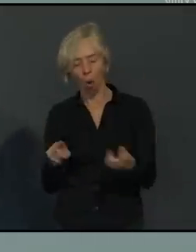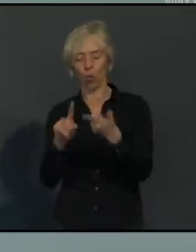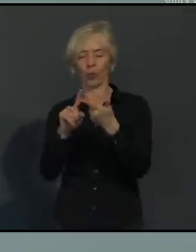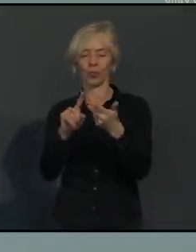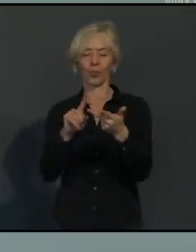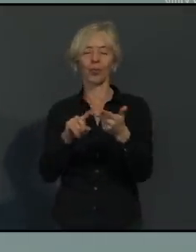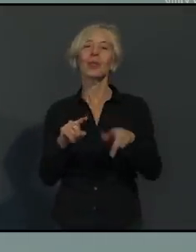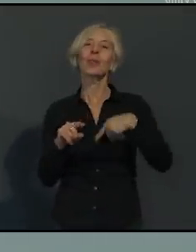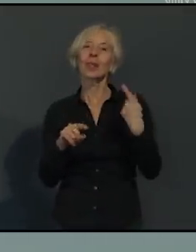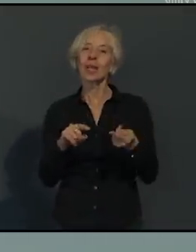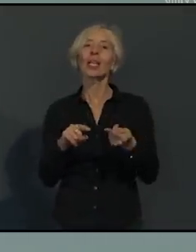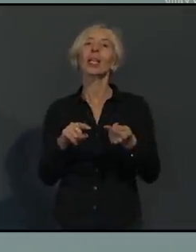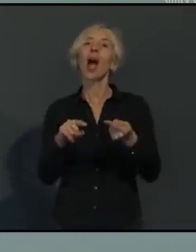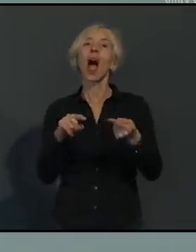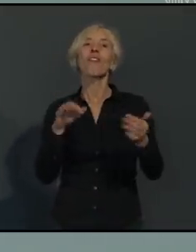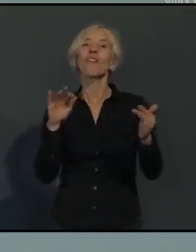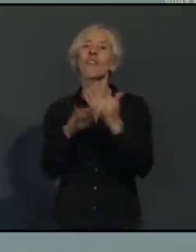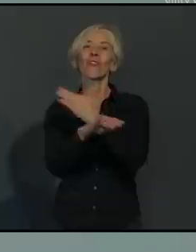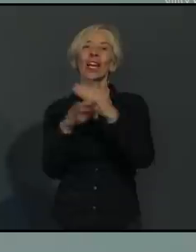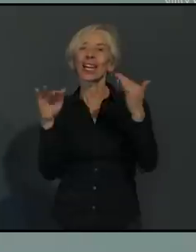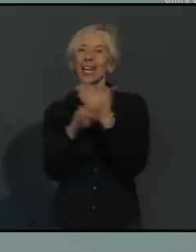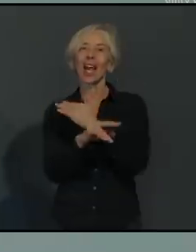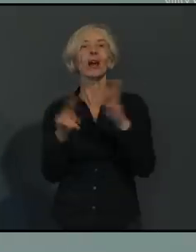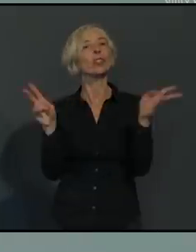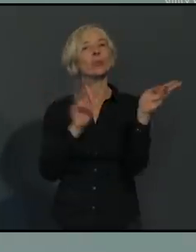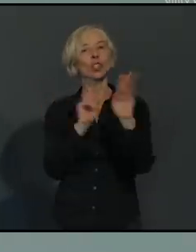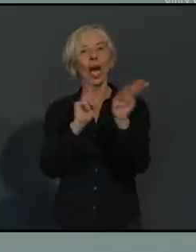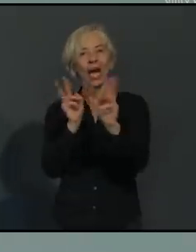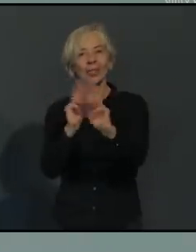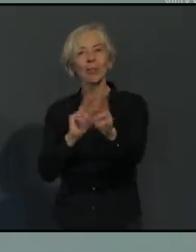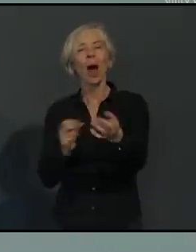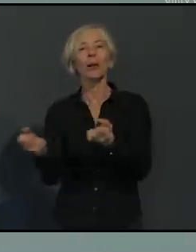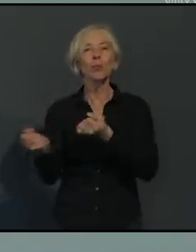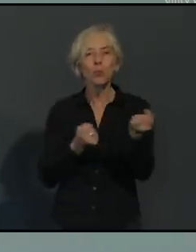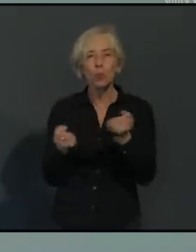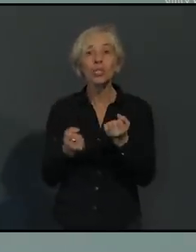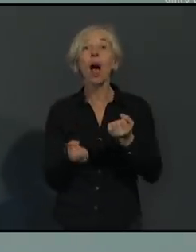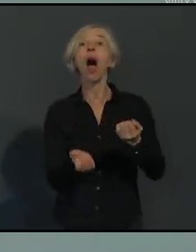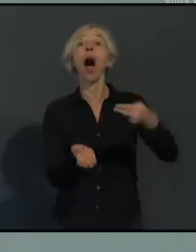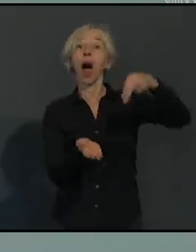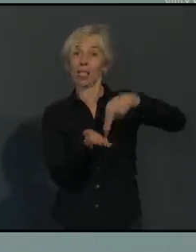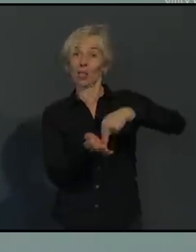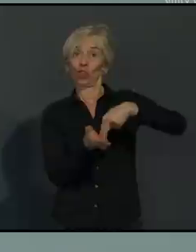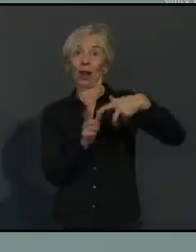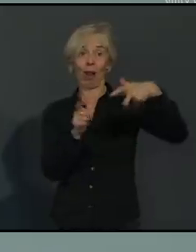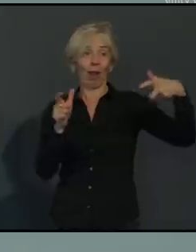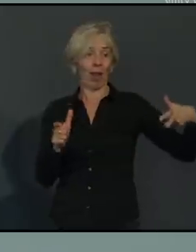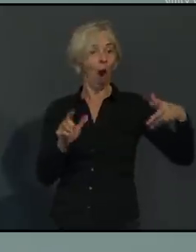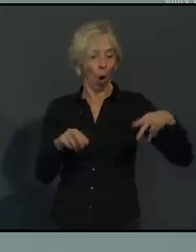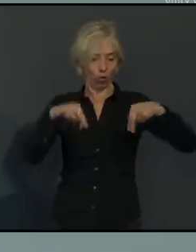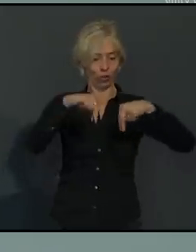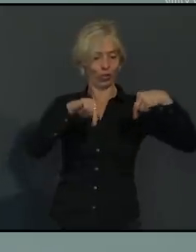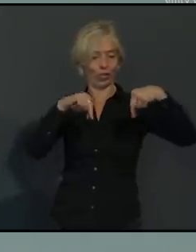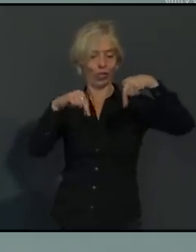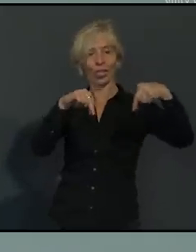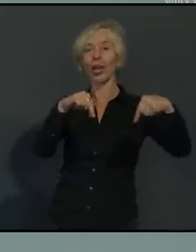wo es in Teilen schon sehr gut funktioniert, aber vor allem auch in den Bereich von Haltestellen, wo wir auch Menschenansammlungen haben und die notwendigen Abstände